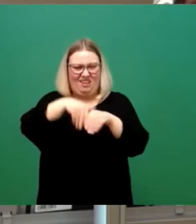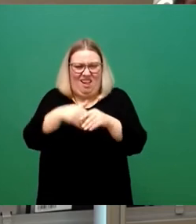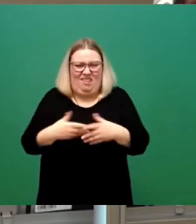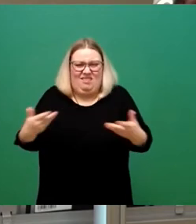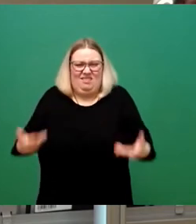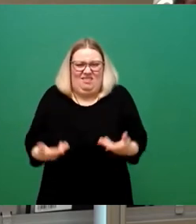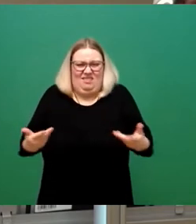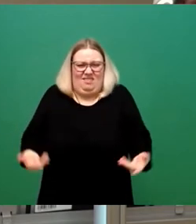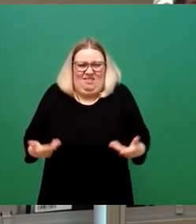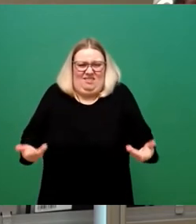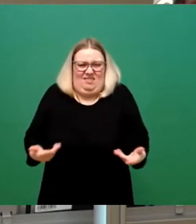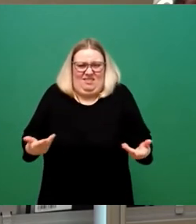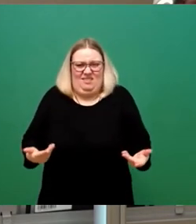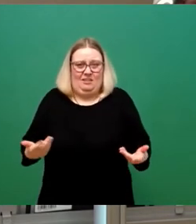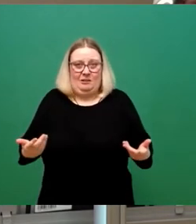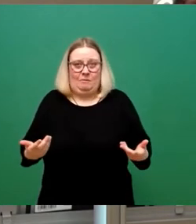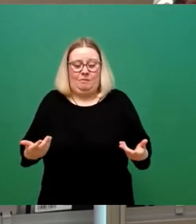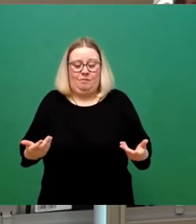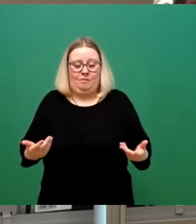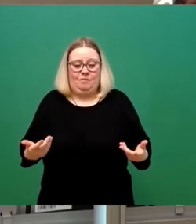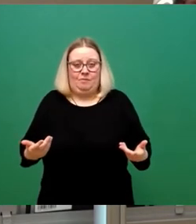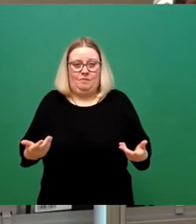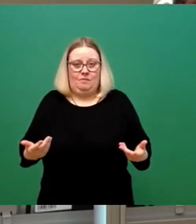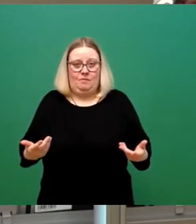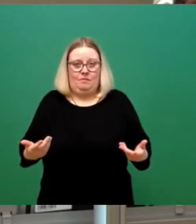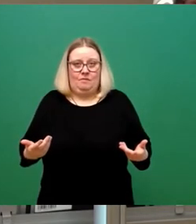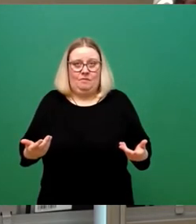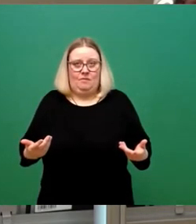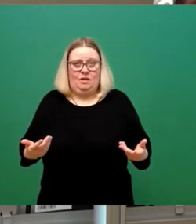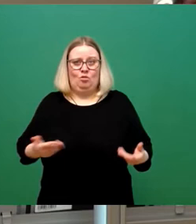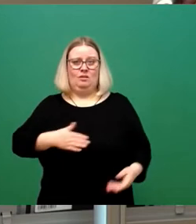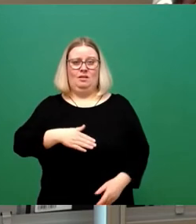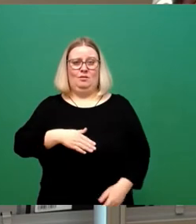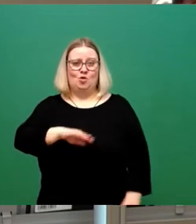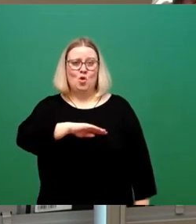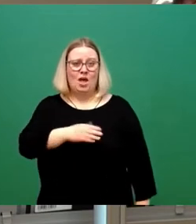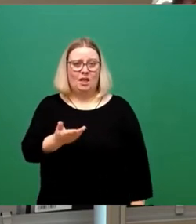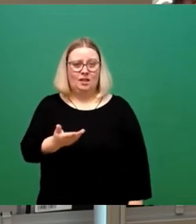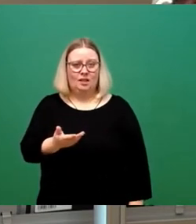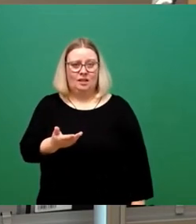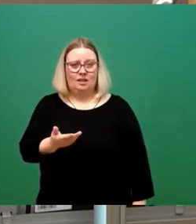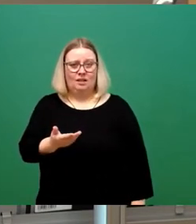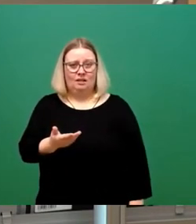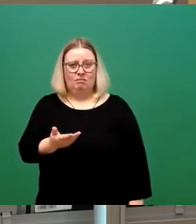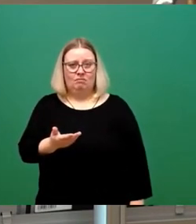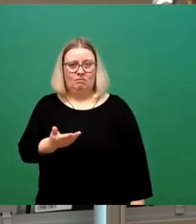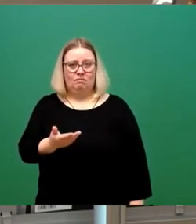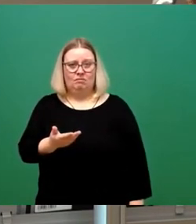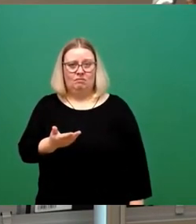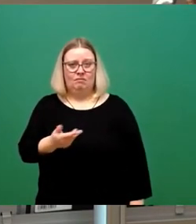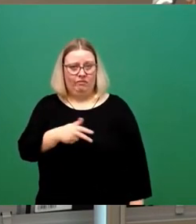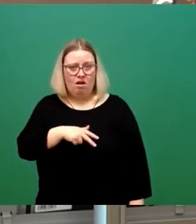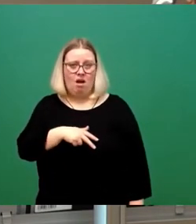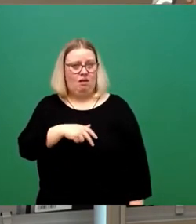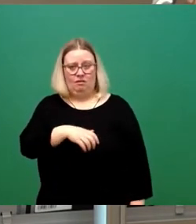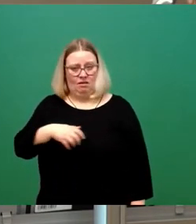wozu. Und das, liebe Kolleginnen und Kollegen, verstehen zu Recht viele